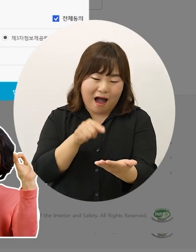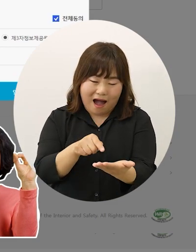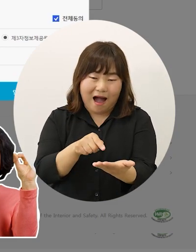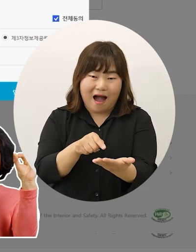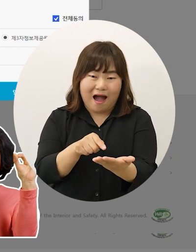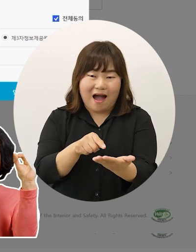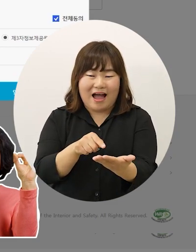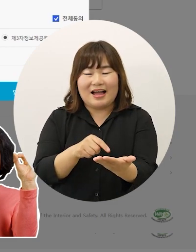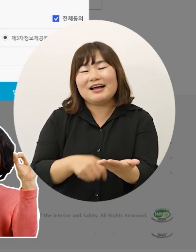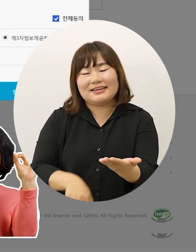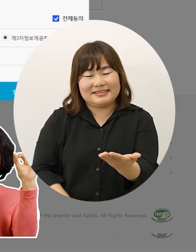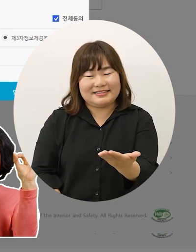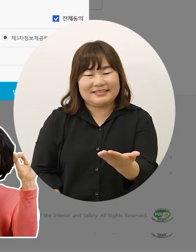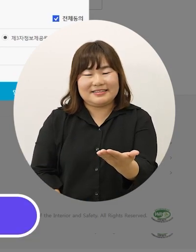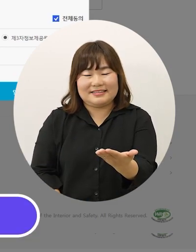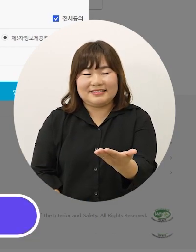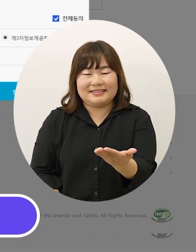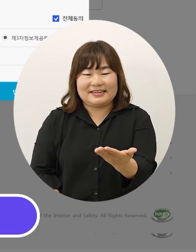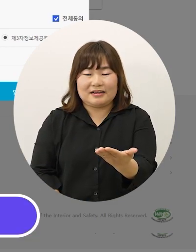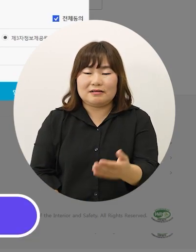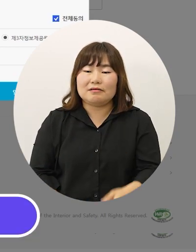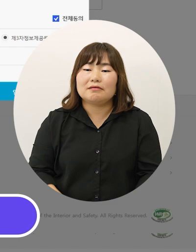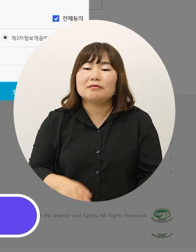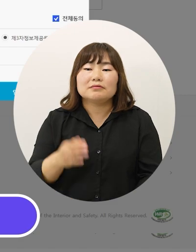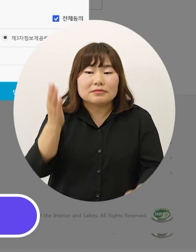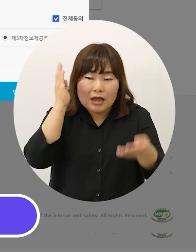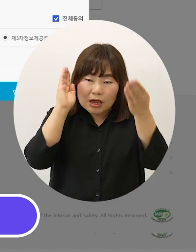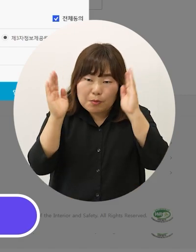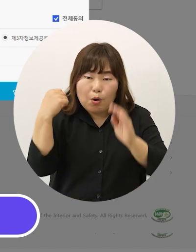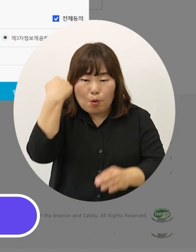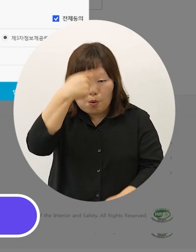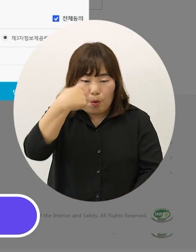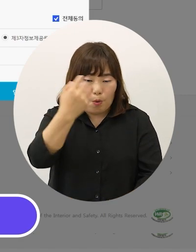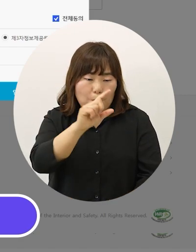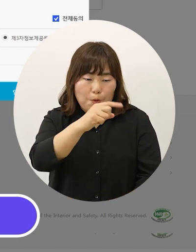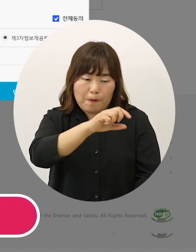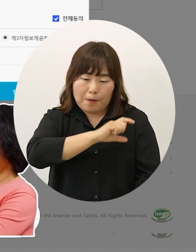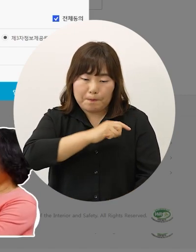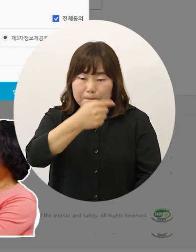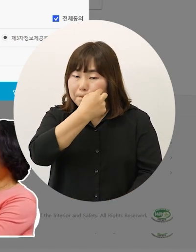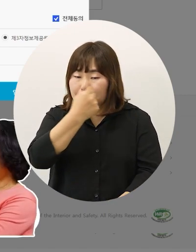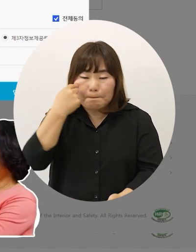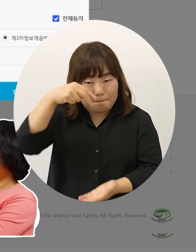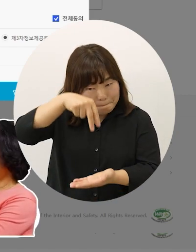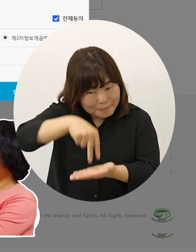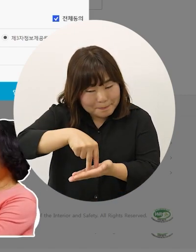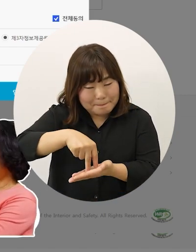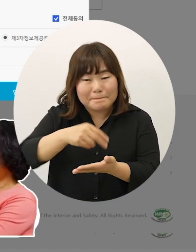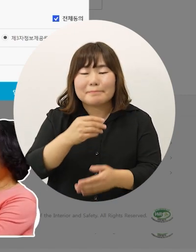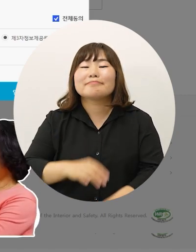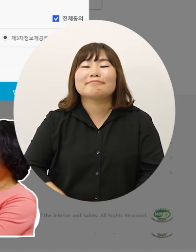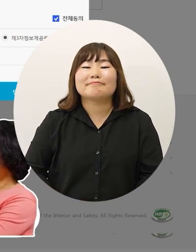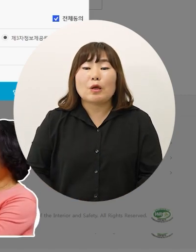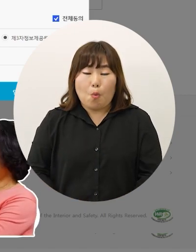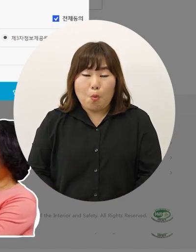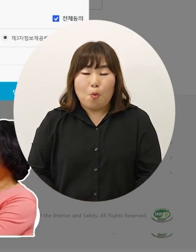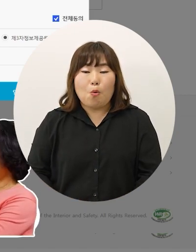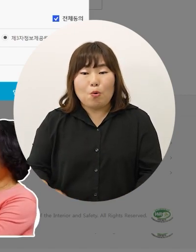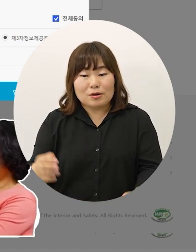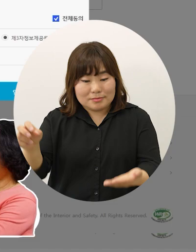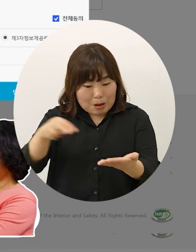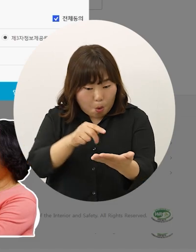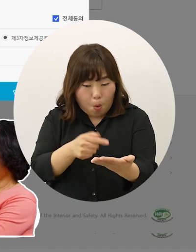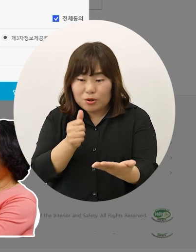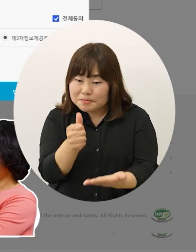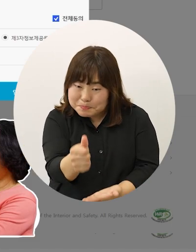인증요청 왔네 그러니까 네이버가 신분확인 대신 해주는거지 그냥 지문만 확인하면